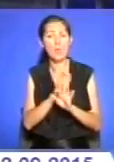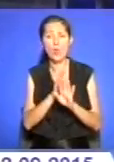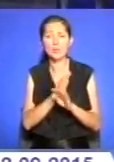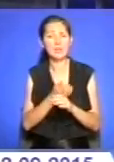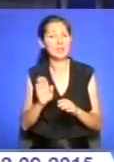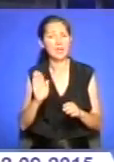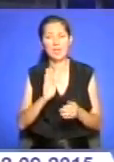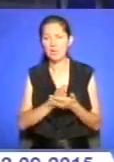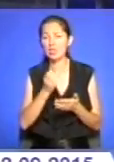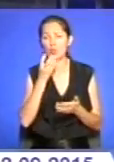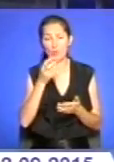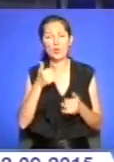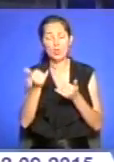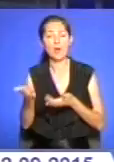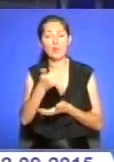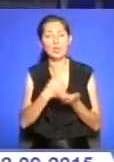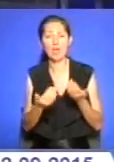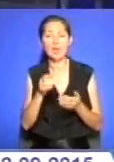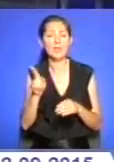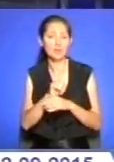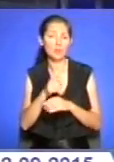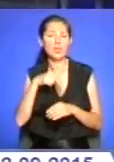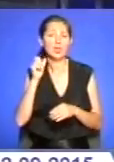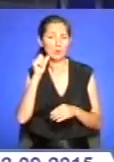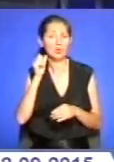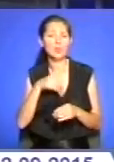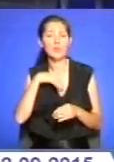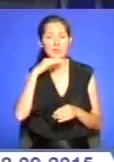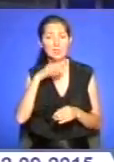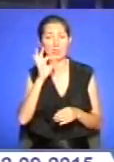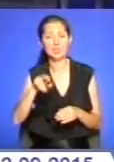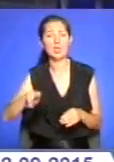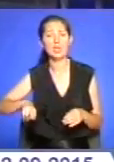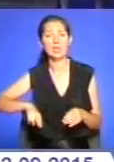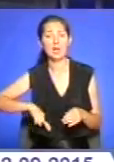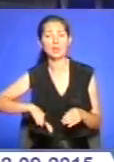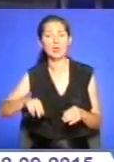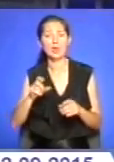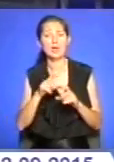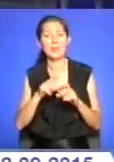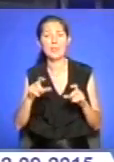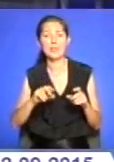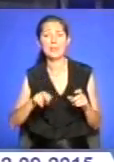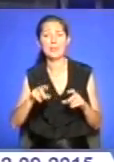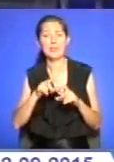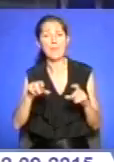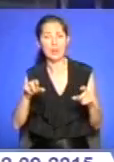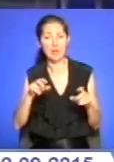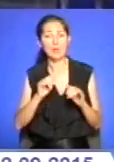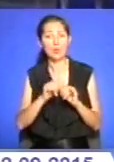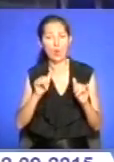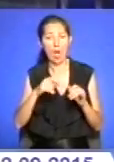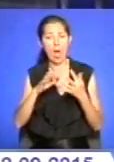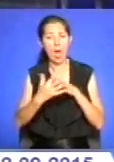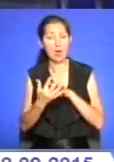Тернопільщині цукру вистачить, каже директор Департаменту агропромислового розвитку обласної державної адміністрації Олег Напора. Варто купувати